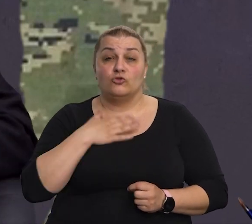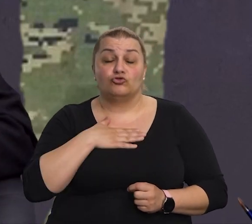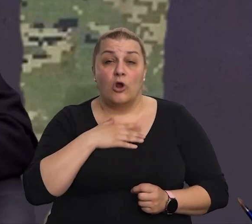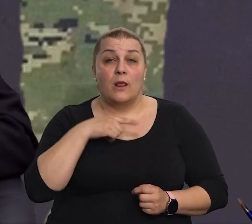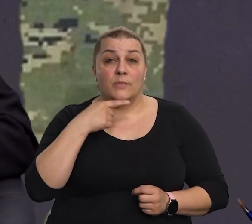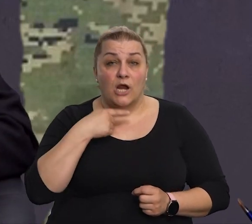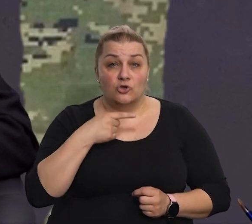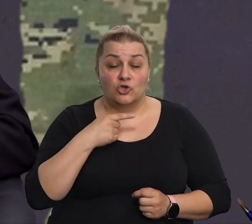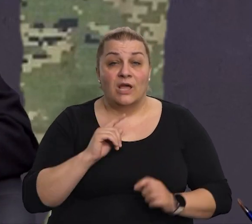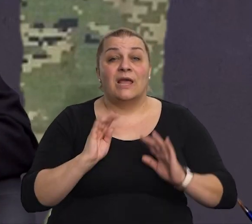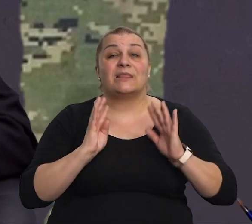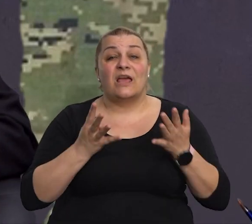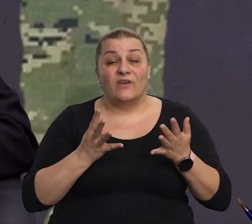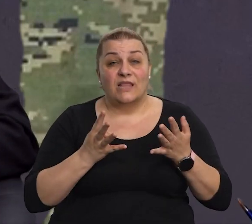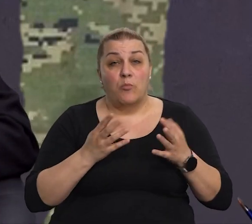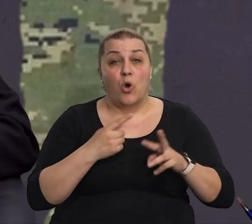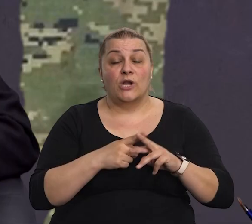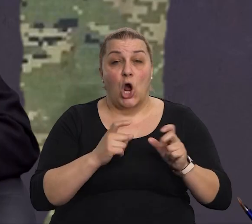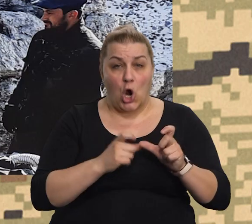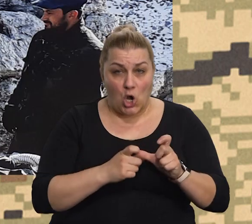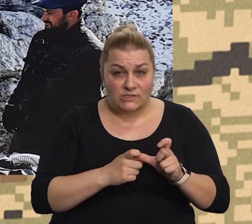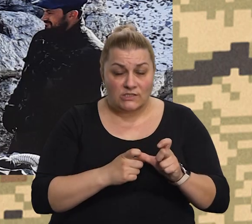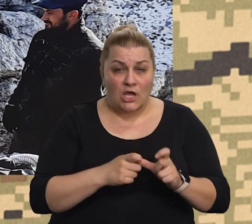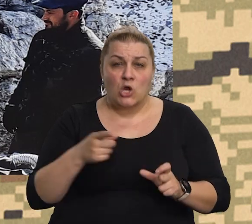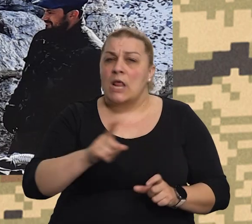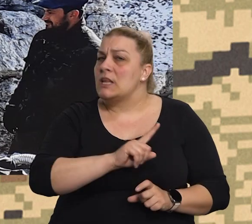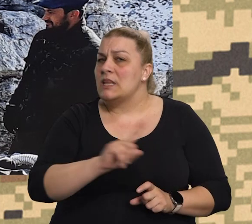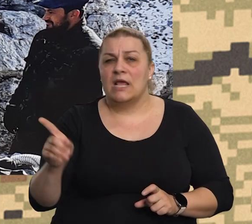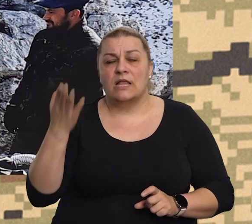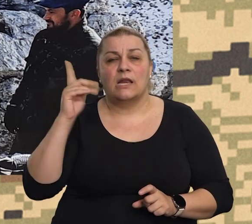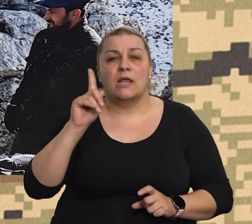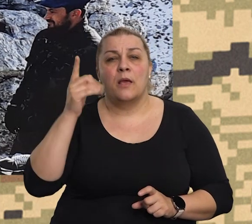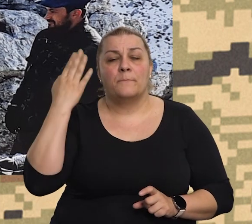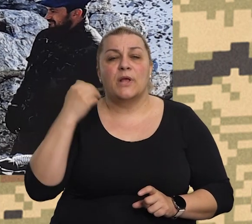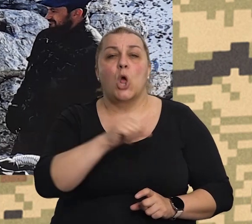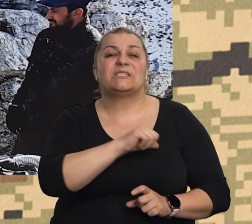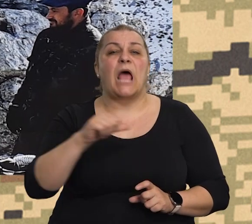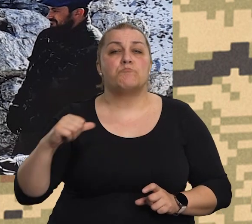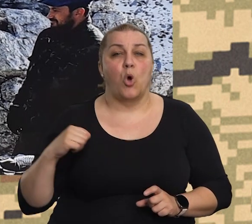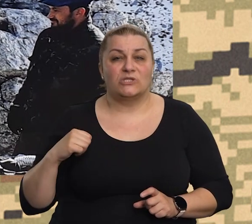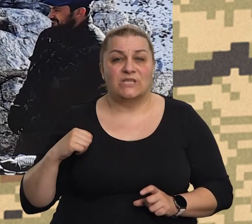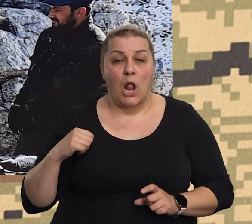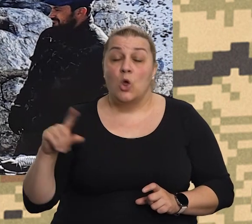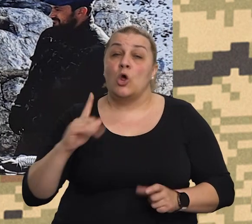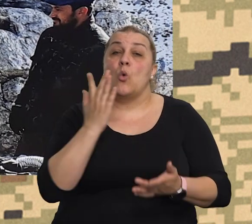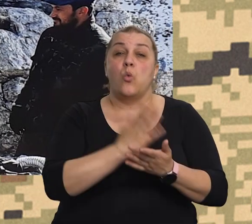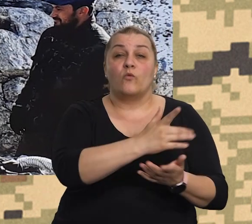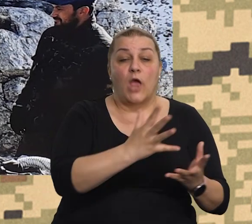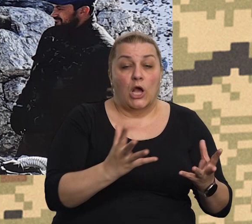da deveta bojna hosa nikada nije sudjelovala samostalno. Ona je uvijek bila u